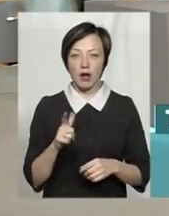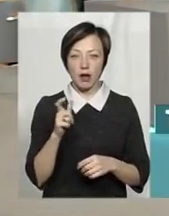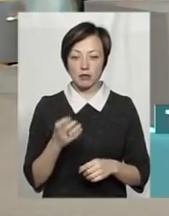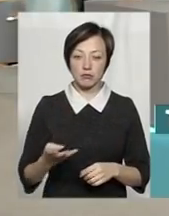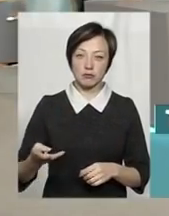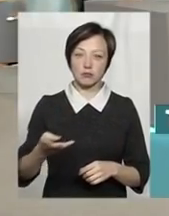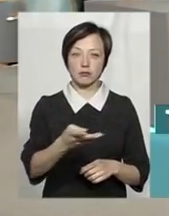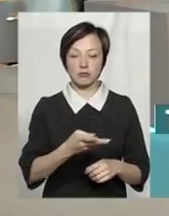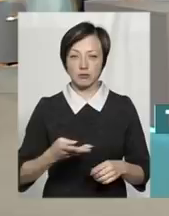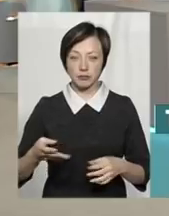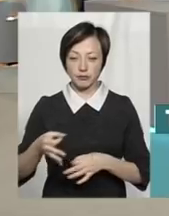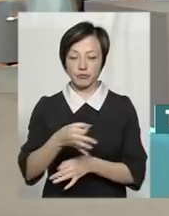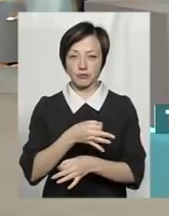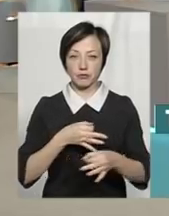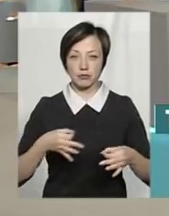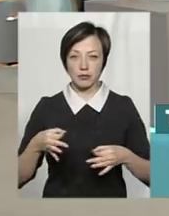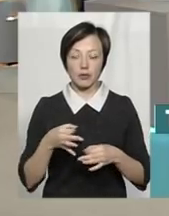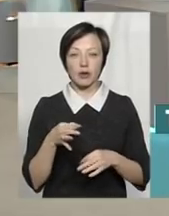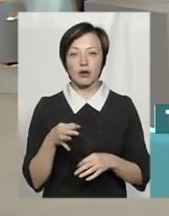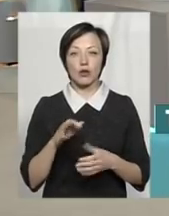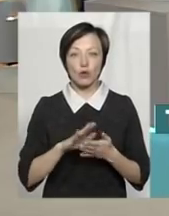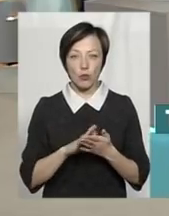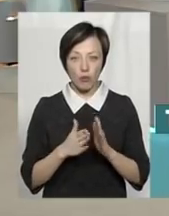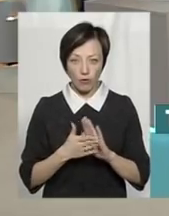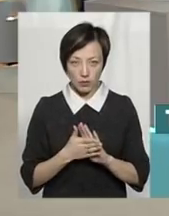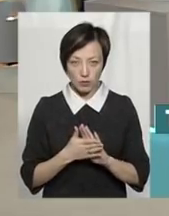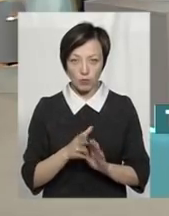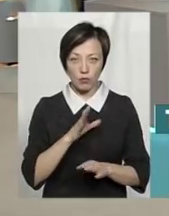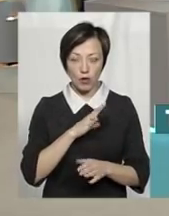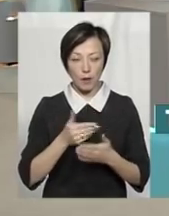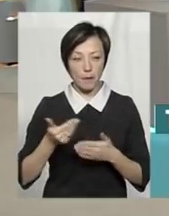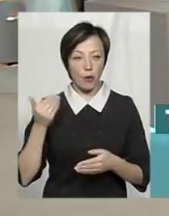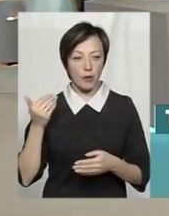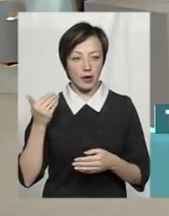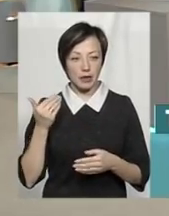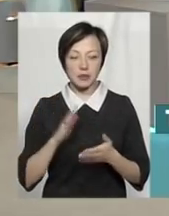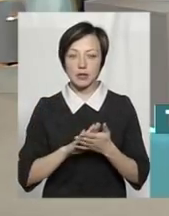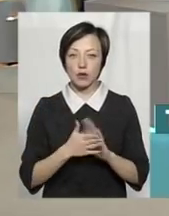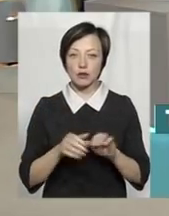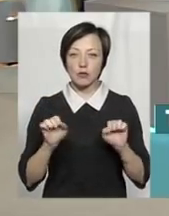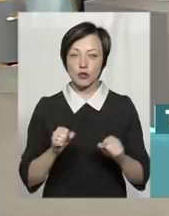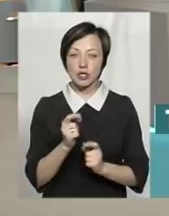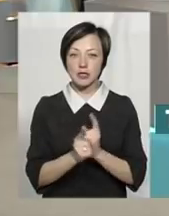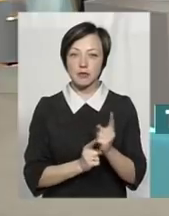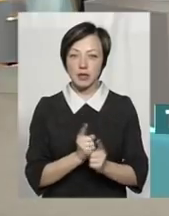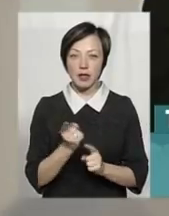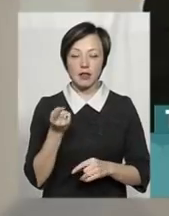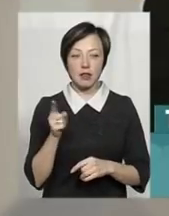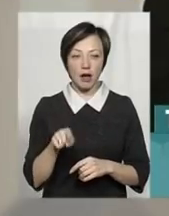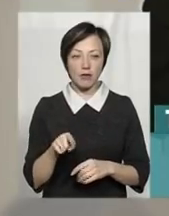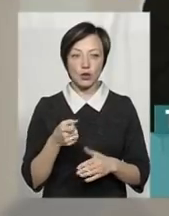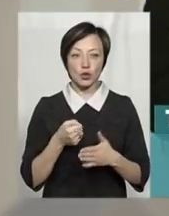Турінський. От, то домовленості були попередніми, тож ситуація може змінюватися і навіть